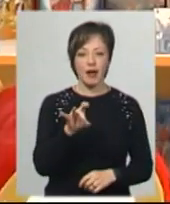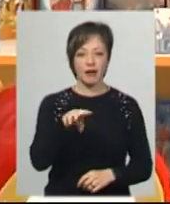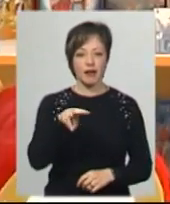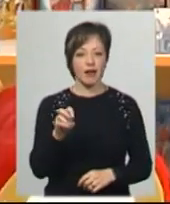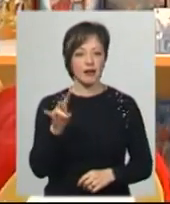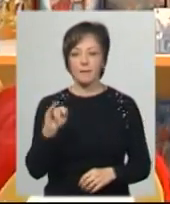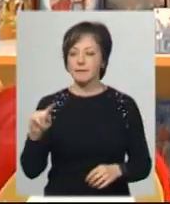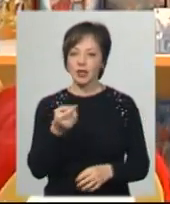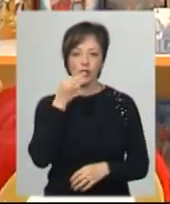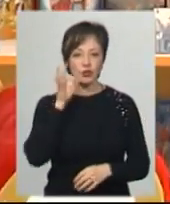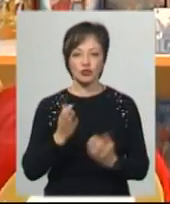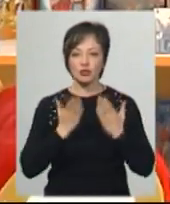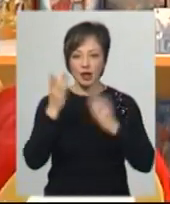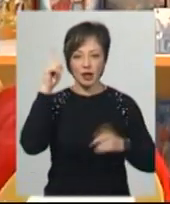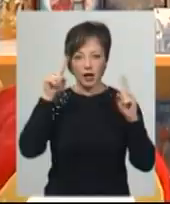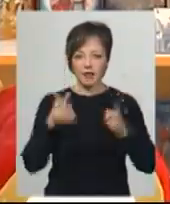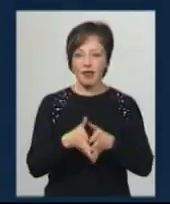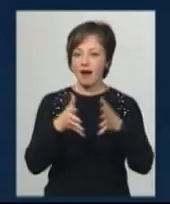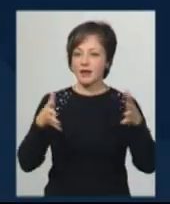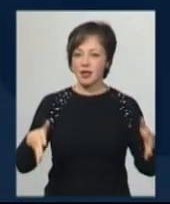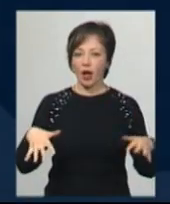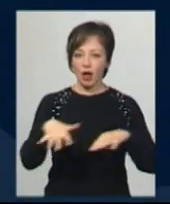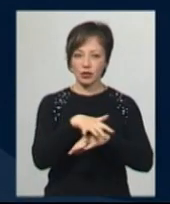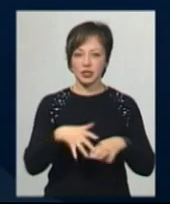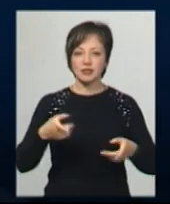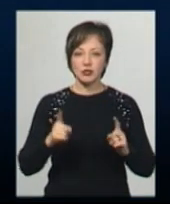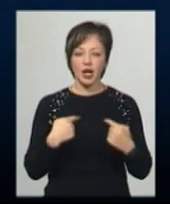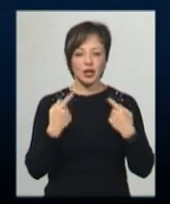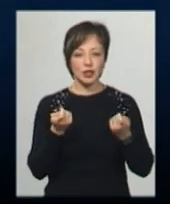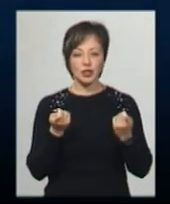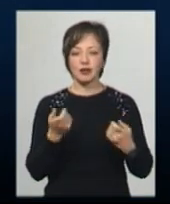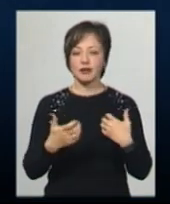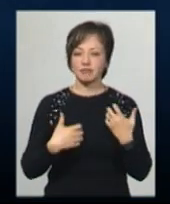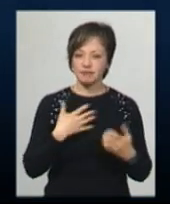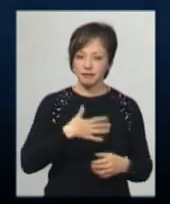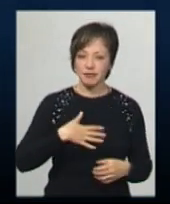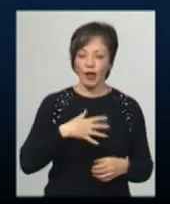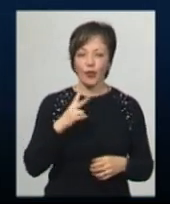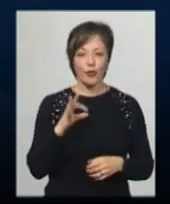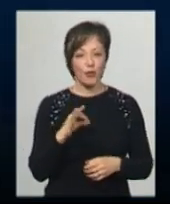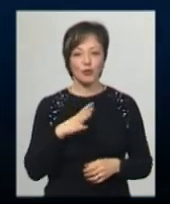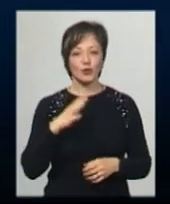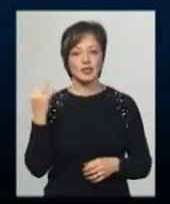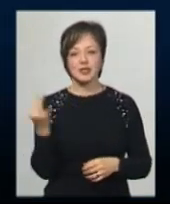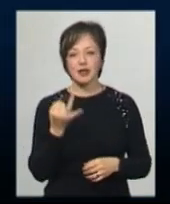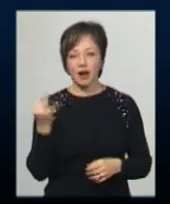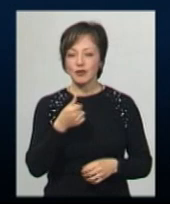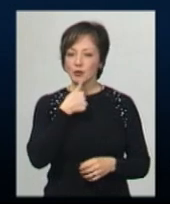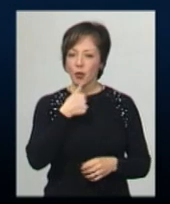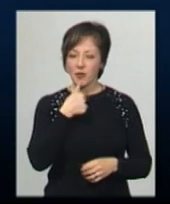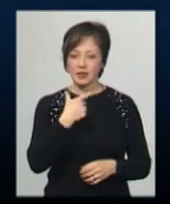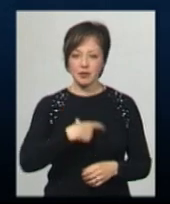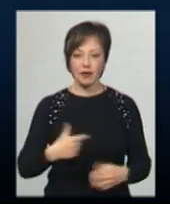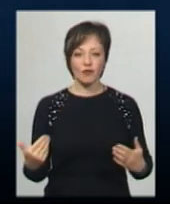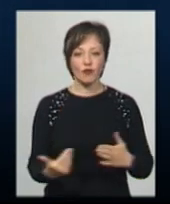був її перший досвід читання казки на велику аудиторію. Звичайно, я трішечки хвилювалася, але для мене було дуже цікаво спробувати